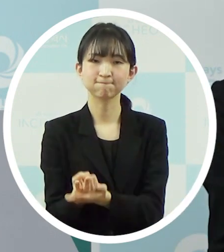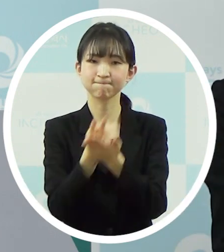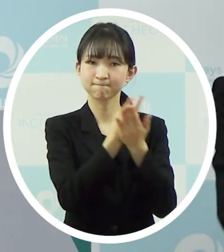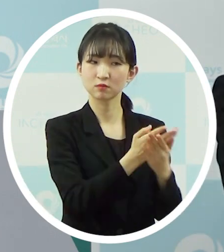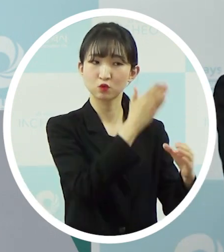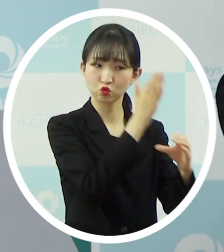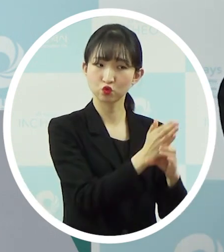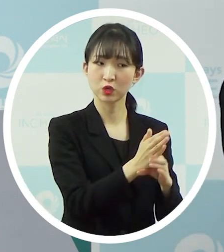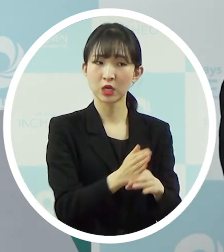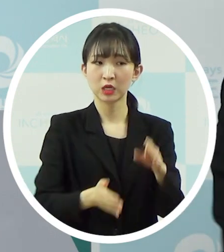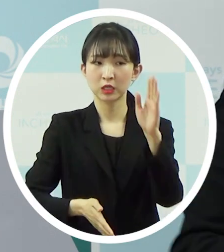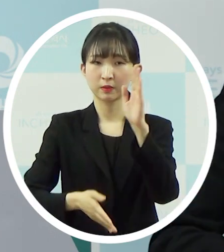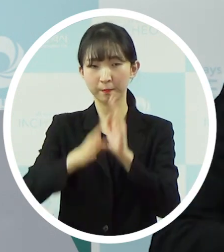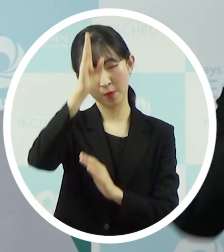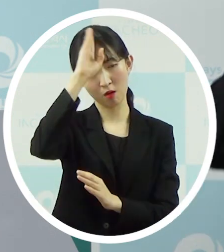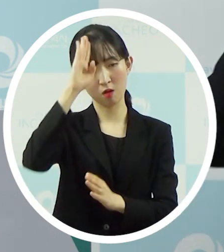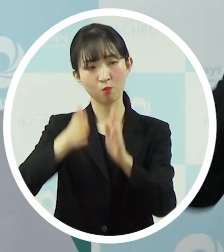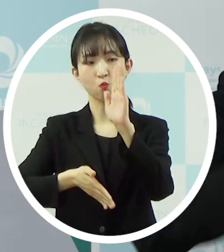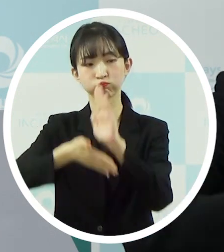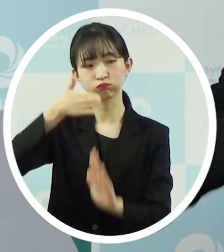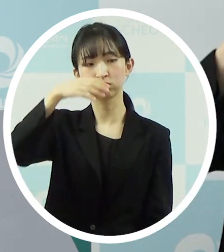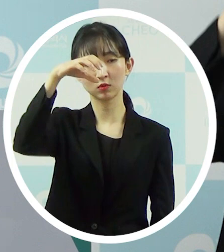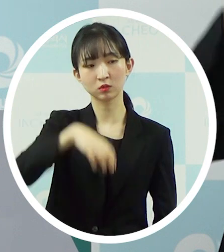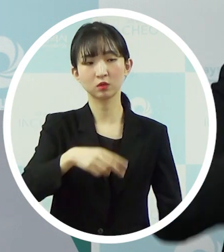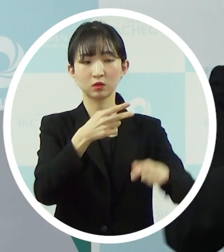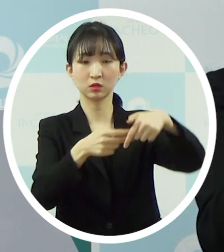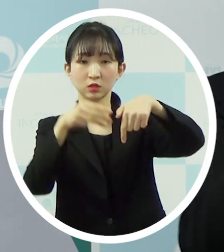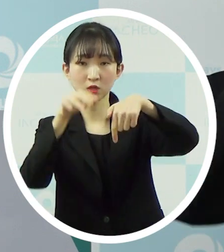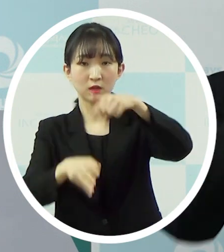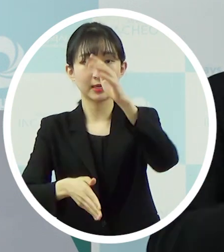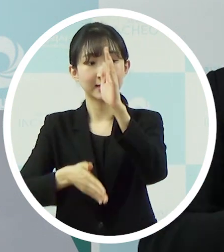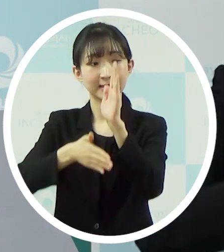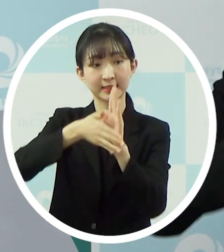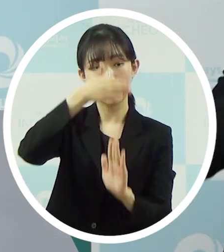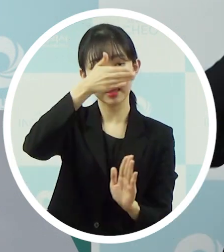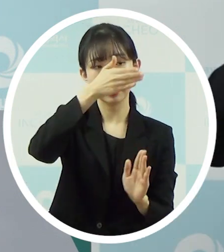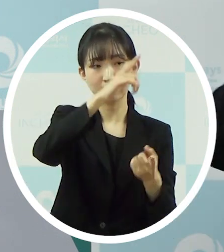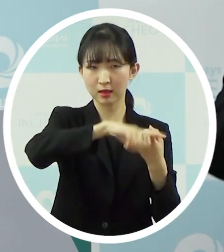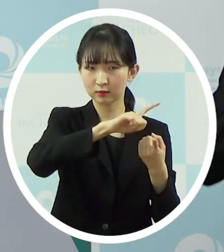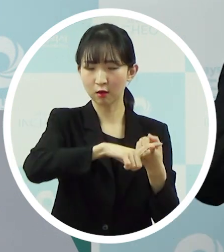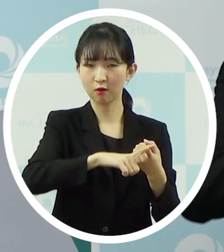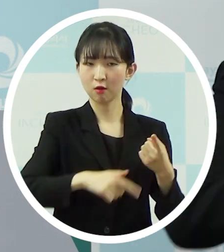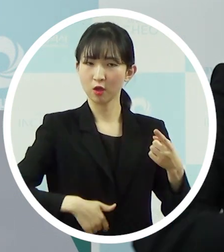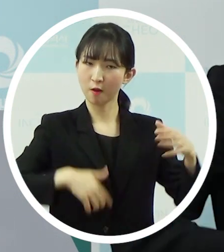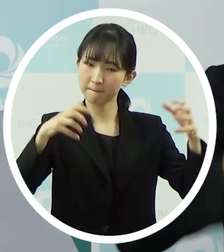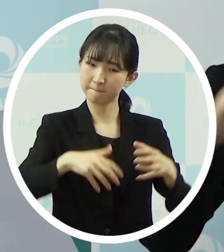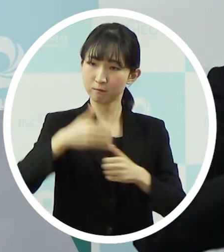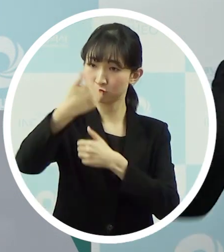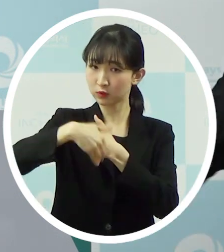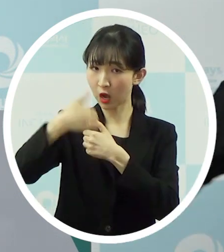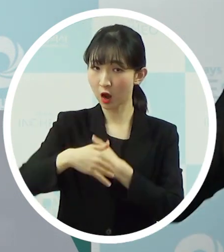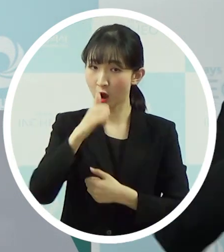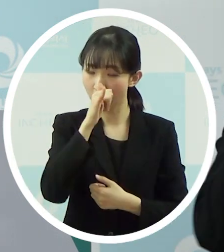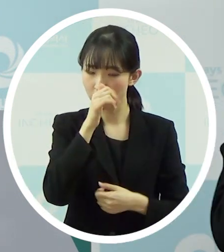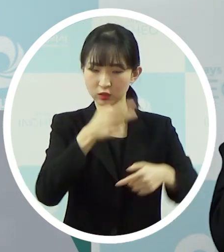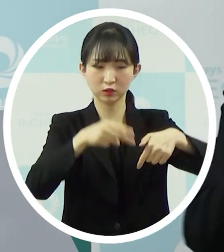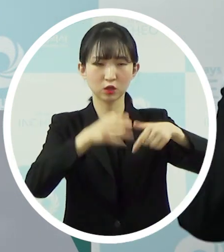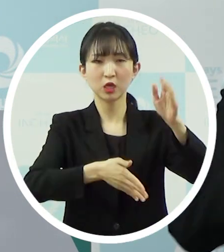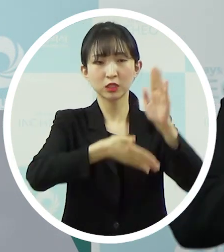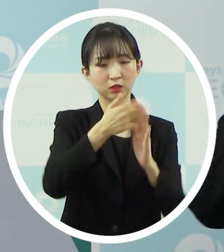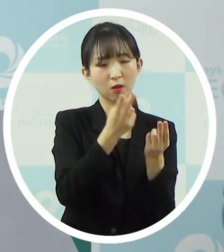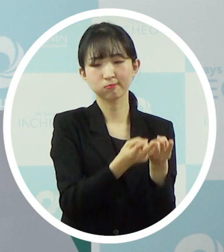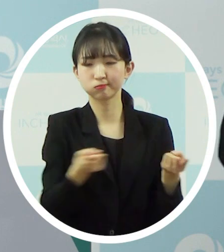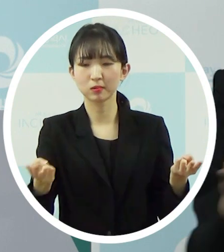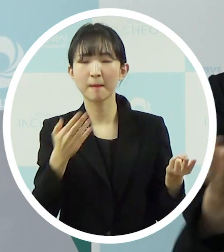대본에서 또 인천시의 전원 조치에 대한 어떤 협조 요청을 받았는지 받게 되면 몇 명이나 수용 가능한지